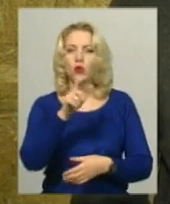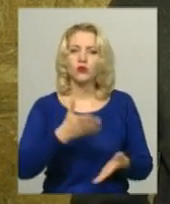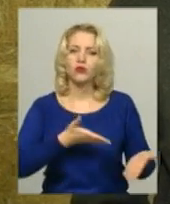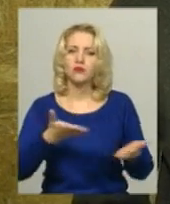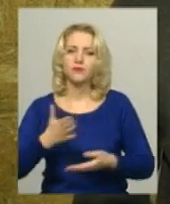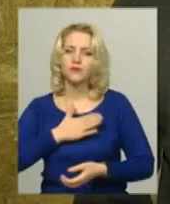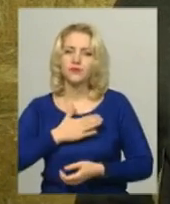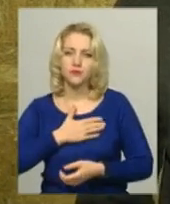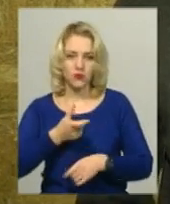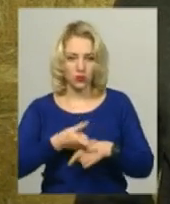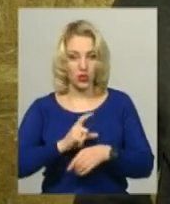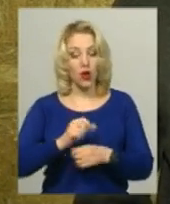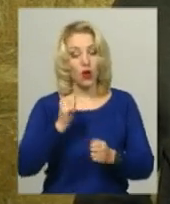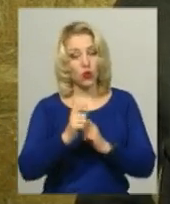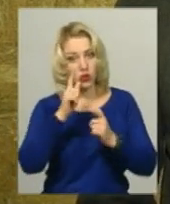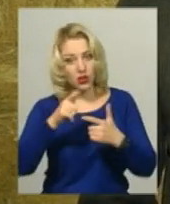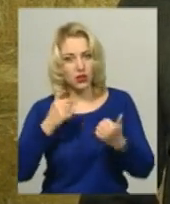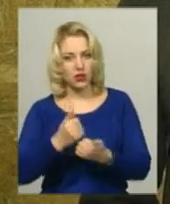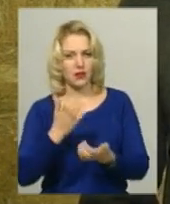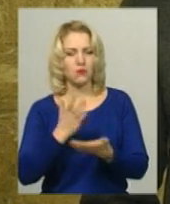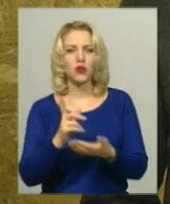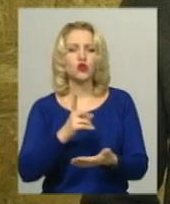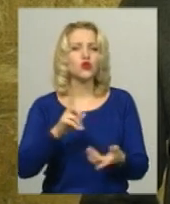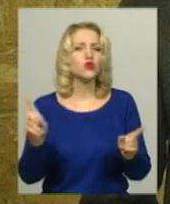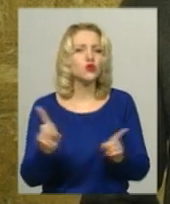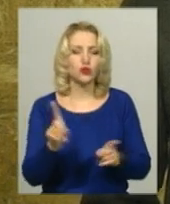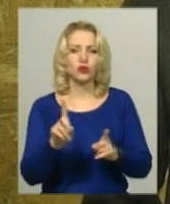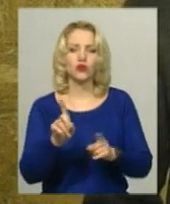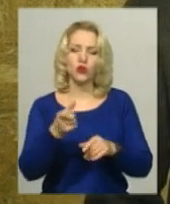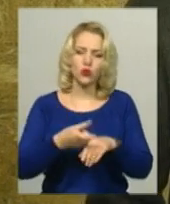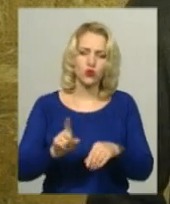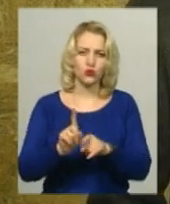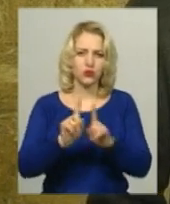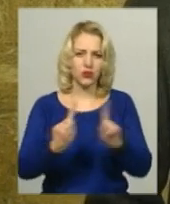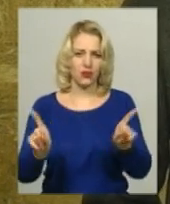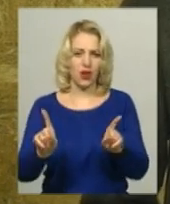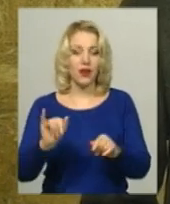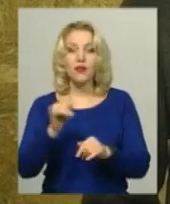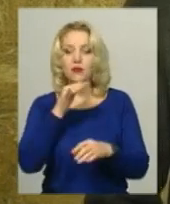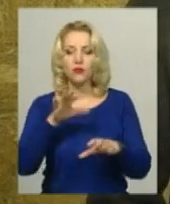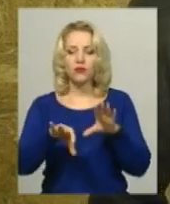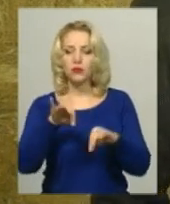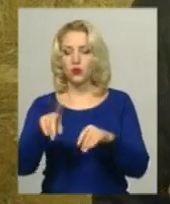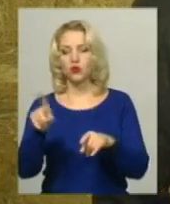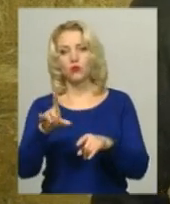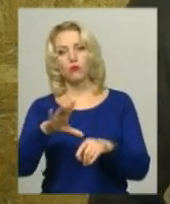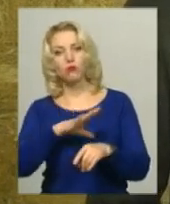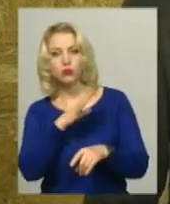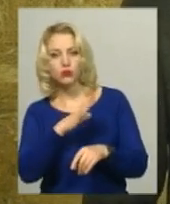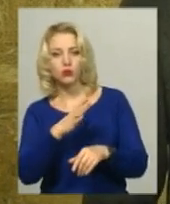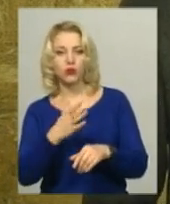велика. Кожна країна має щось, що дуже визначне і не можна вибрати, що щось було